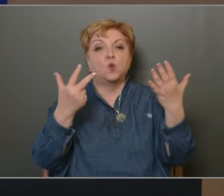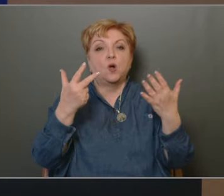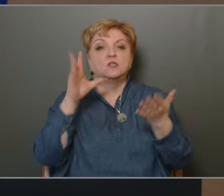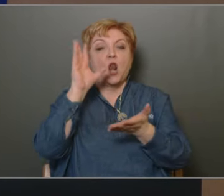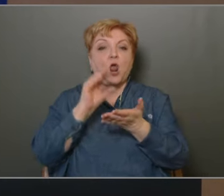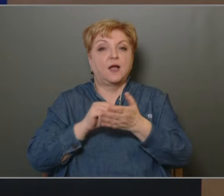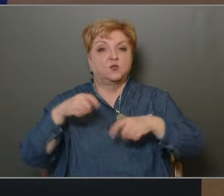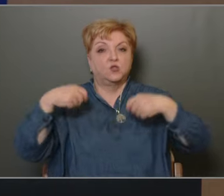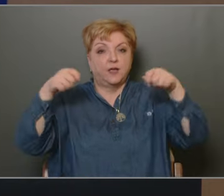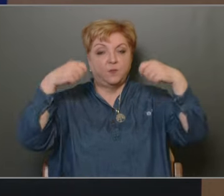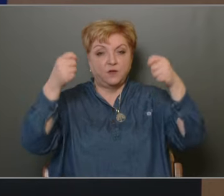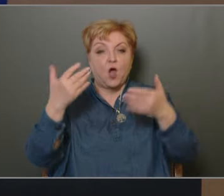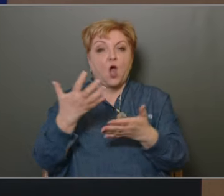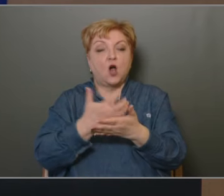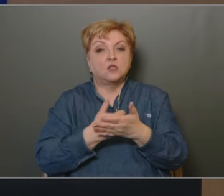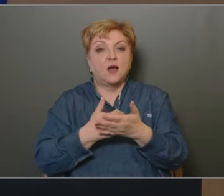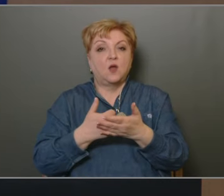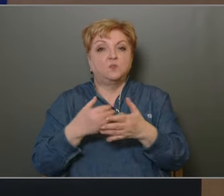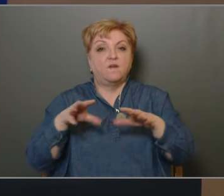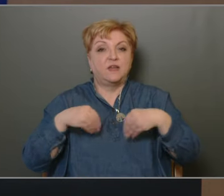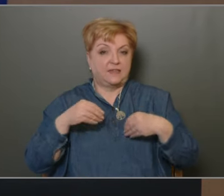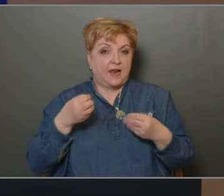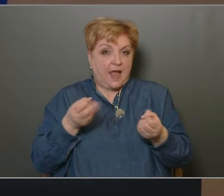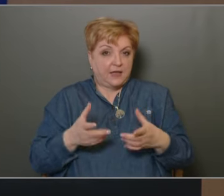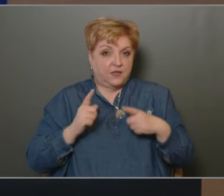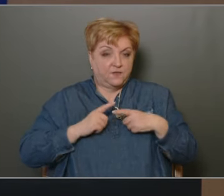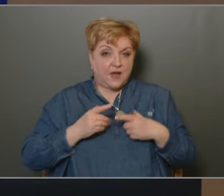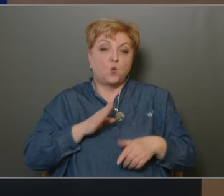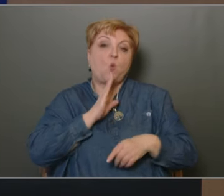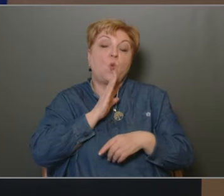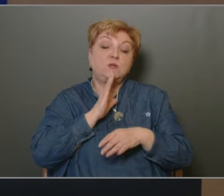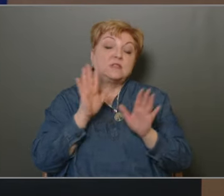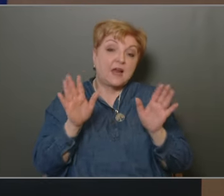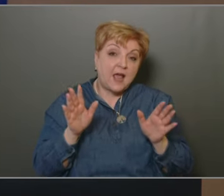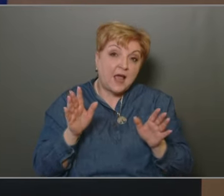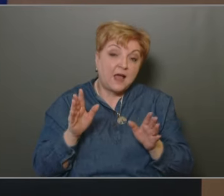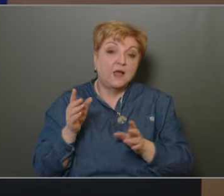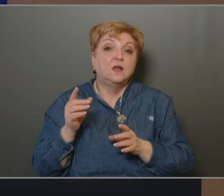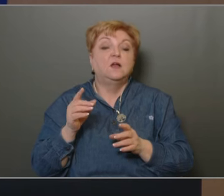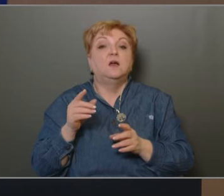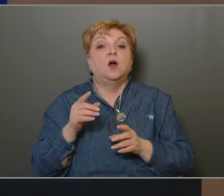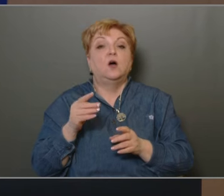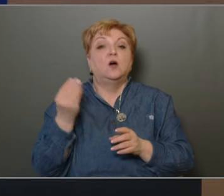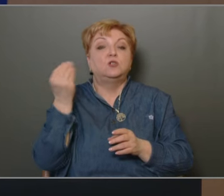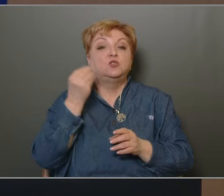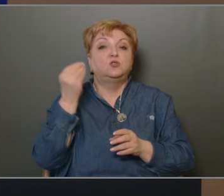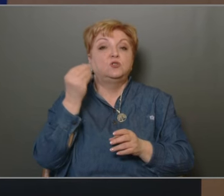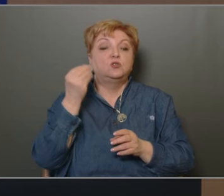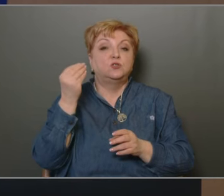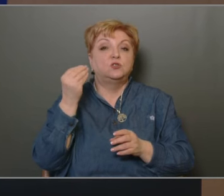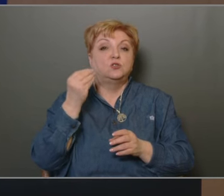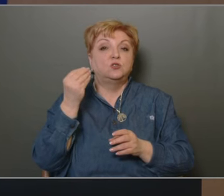és a használatban vételi engedélyt várjuk, illetve őszre remélhetőleg tanévnyitokt tudjuk tartani a Gyöngyösi